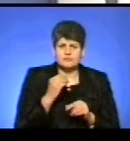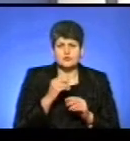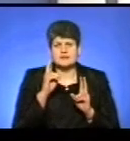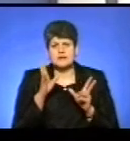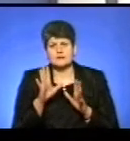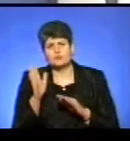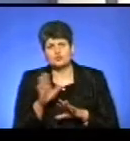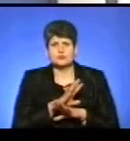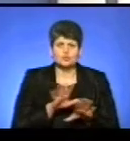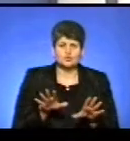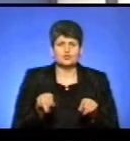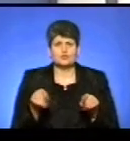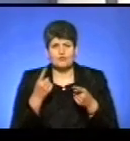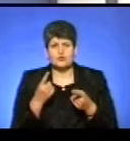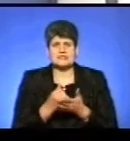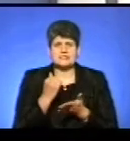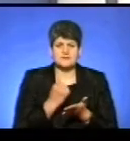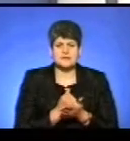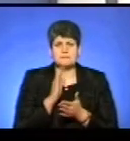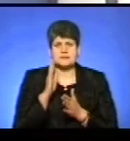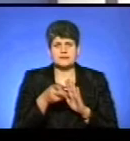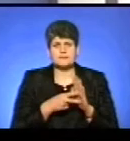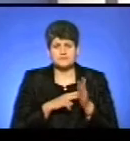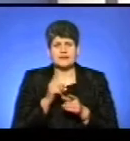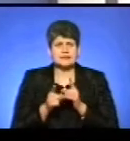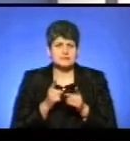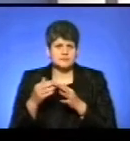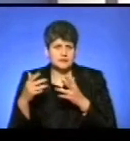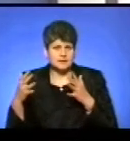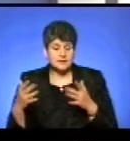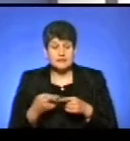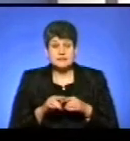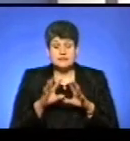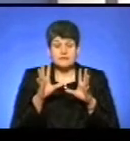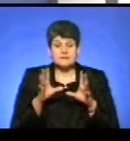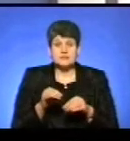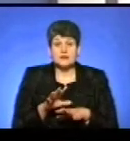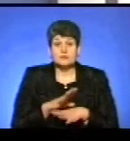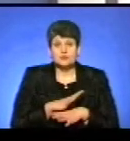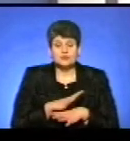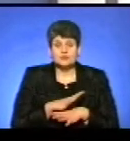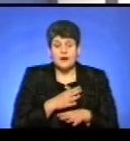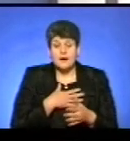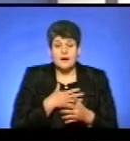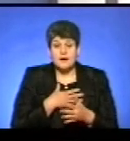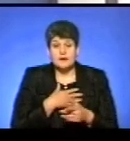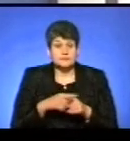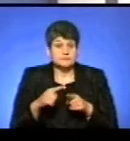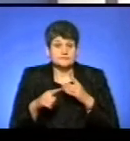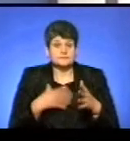будуть. Створення, затвердження перспективних планів, зміни і так далі. Це все так було живаво, активно, що